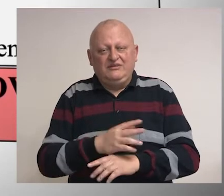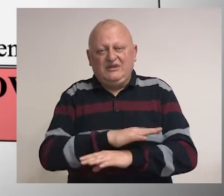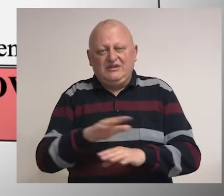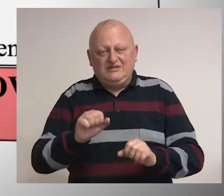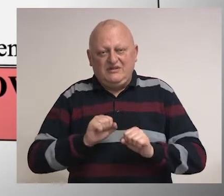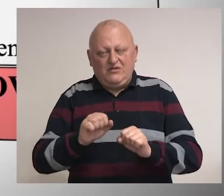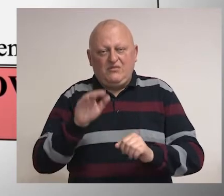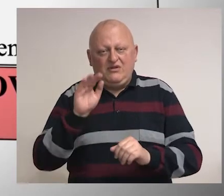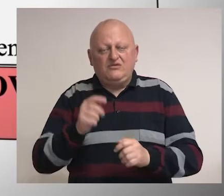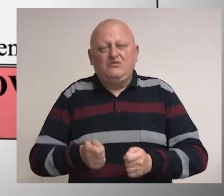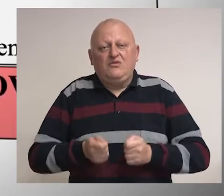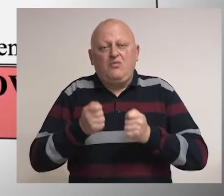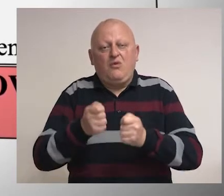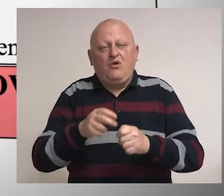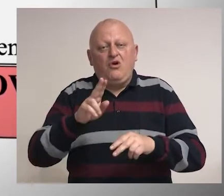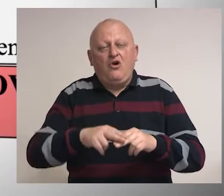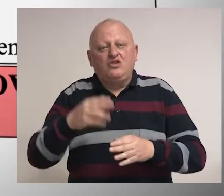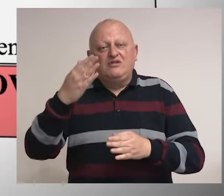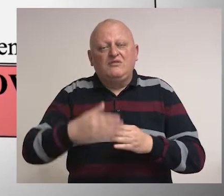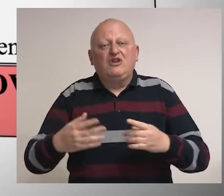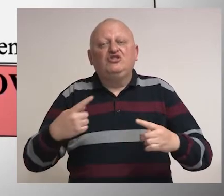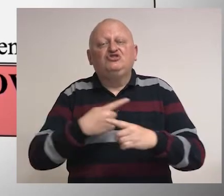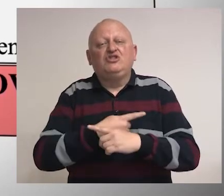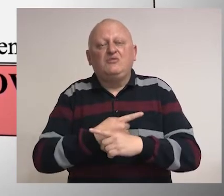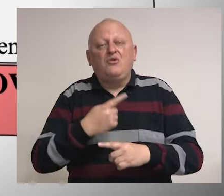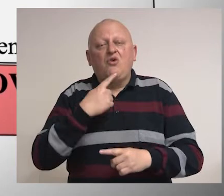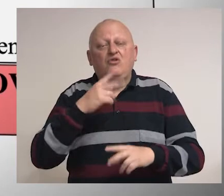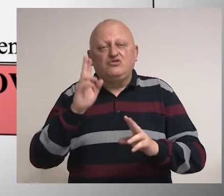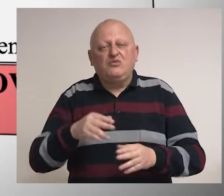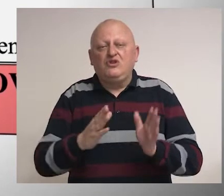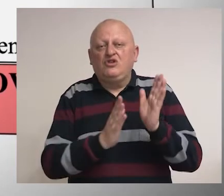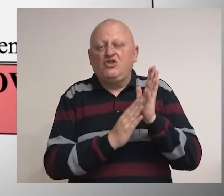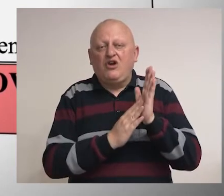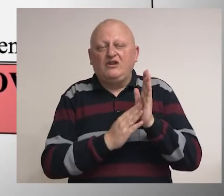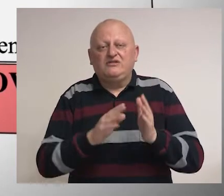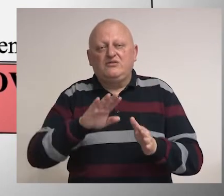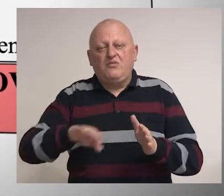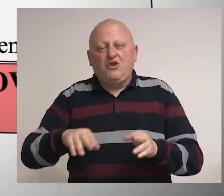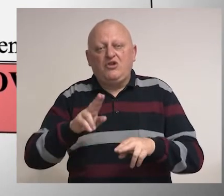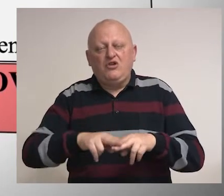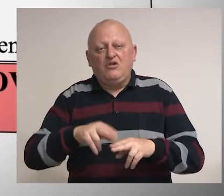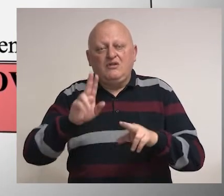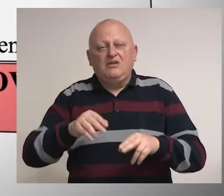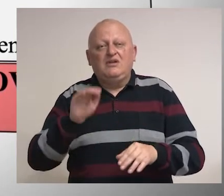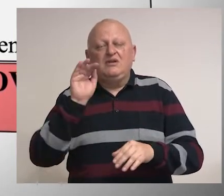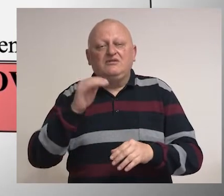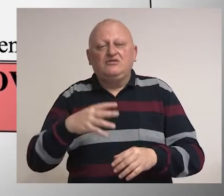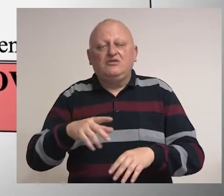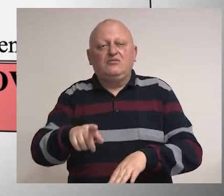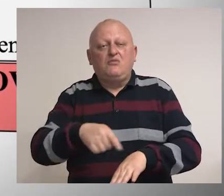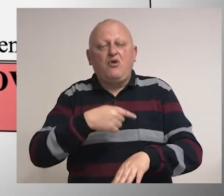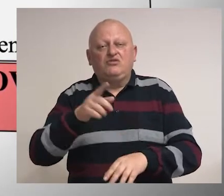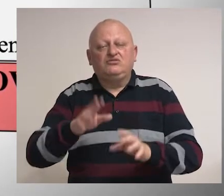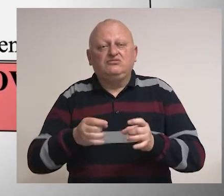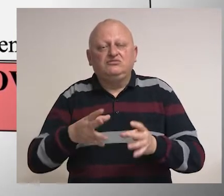odbijene prijave podnosiocima je ostavljen rok za žalbe, u kojem su mogli dokazati, pored ostalog, da imaju prijavljeno boravište na